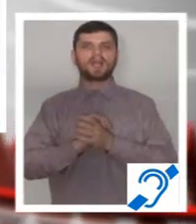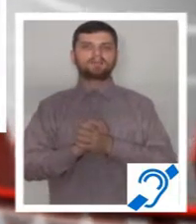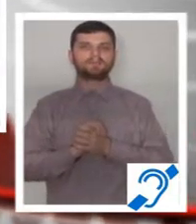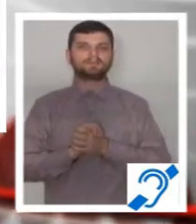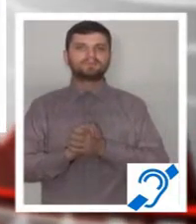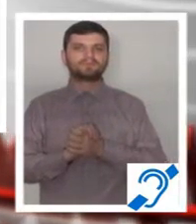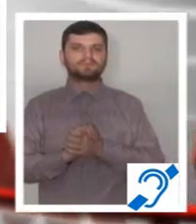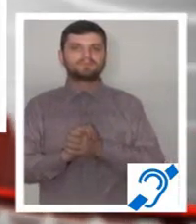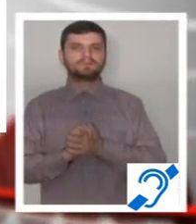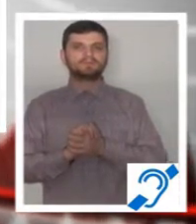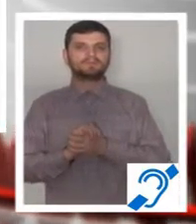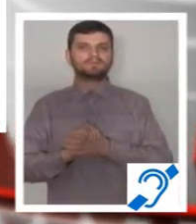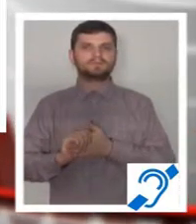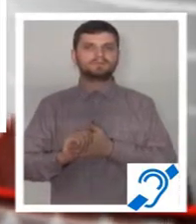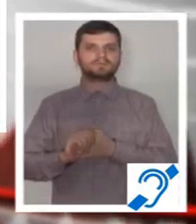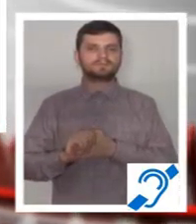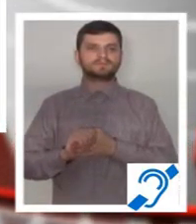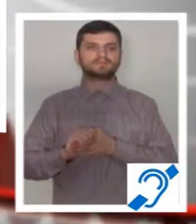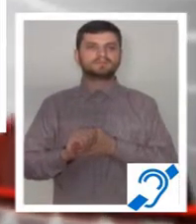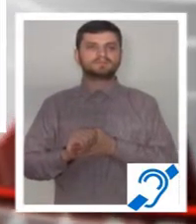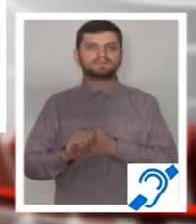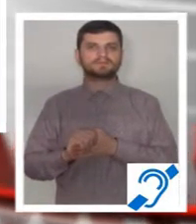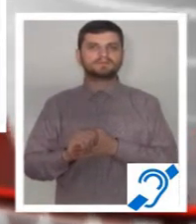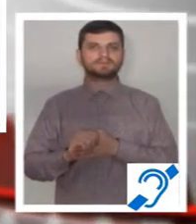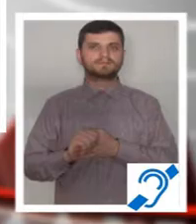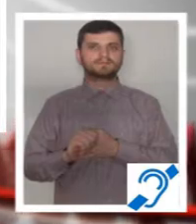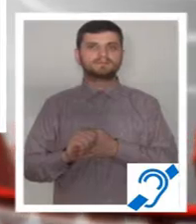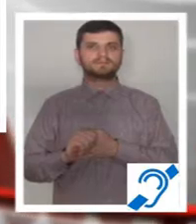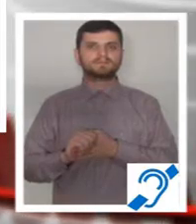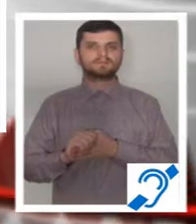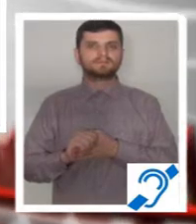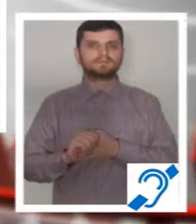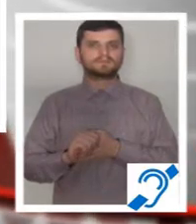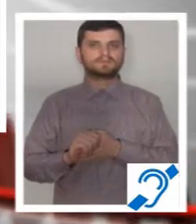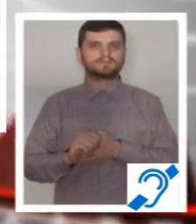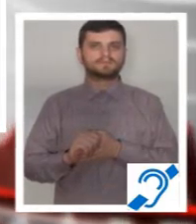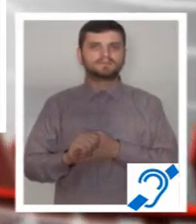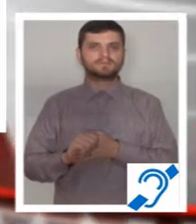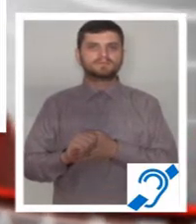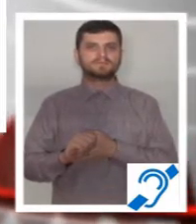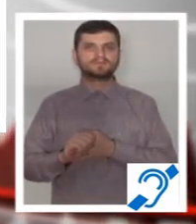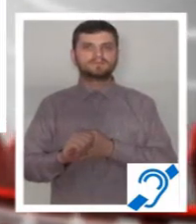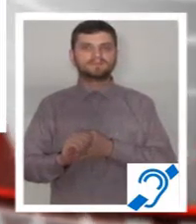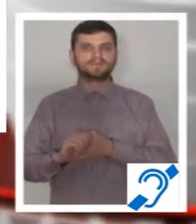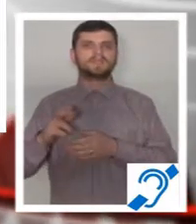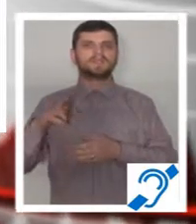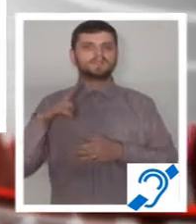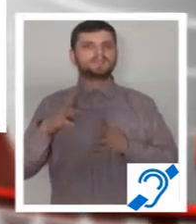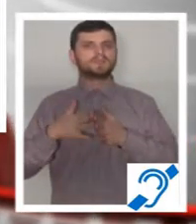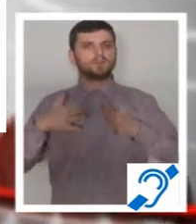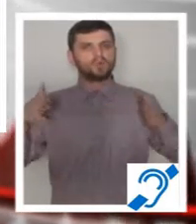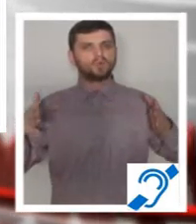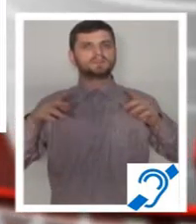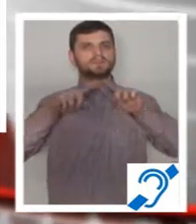semn de mulțumire pentru aceste lucruri. Tocmai de aceea am socotit de cuvință ca aceste